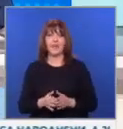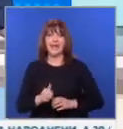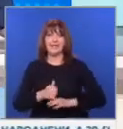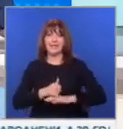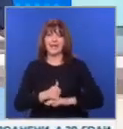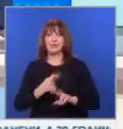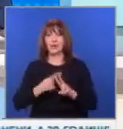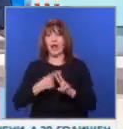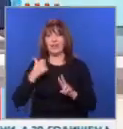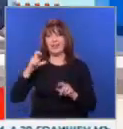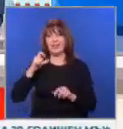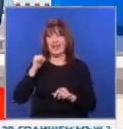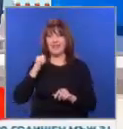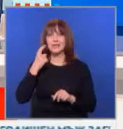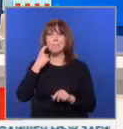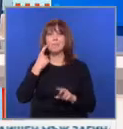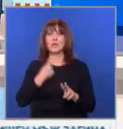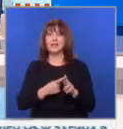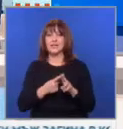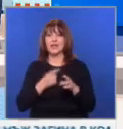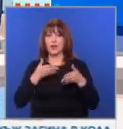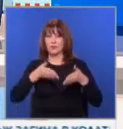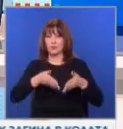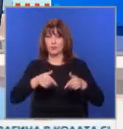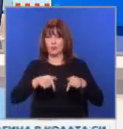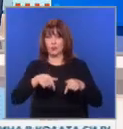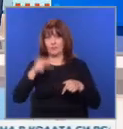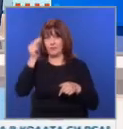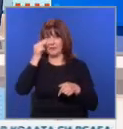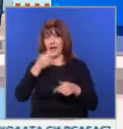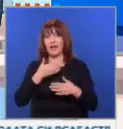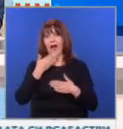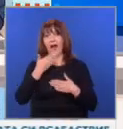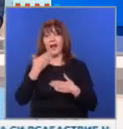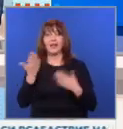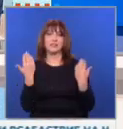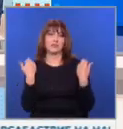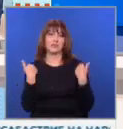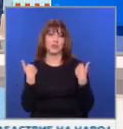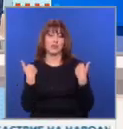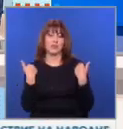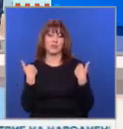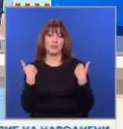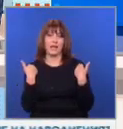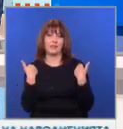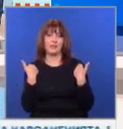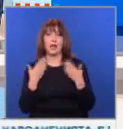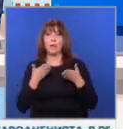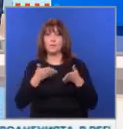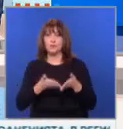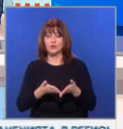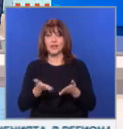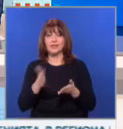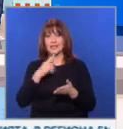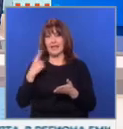Директорът на НАСА Бил Нелсън е на посещение в България и изнесе лекция пред студенти в Софийски университет. Посещението става година след